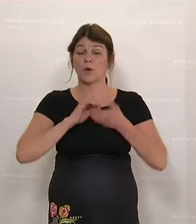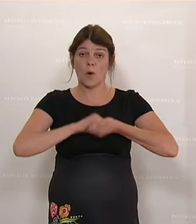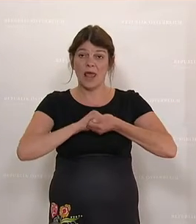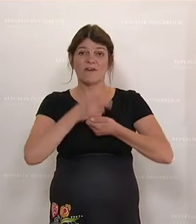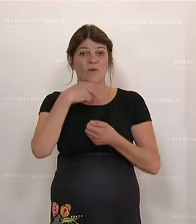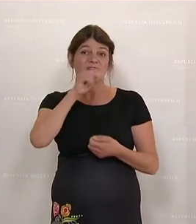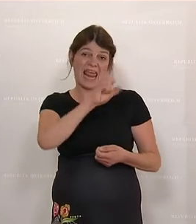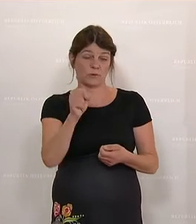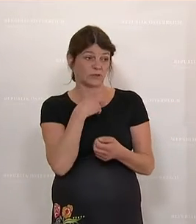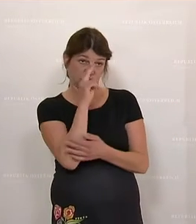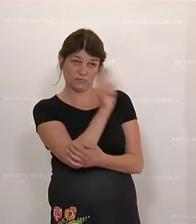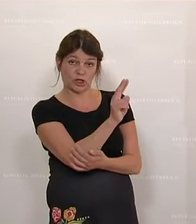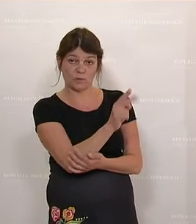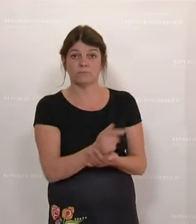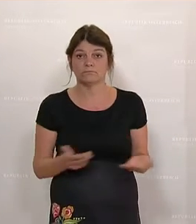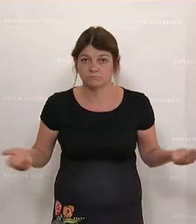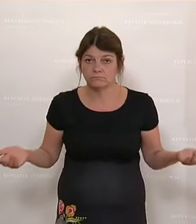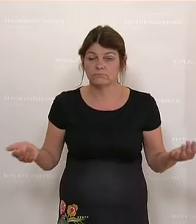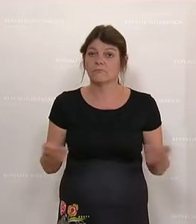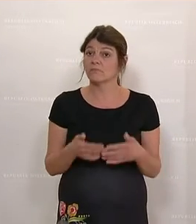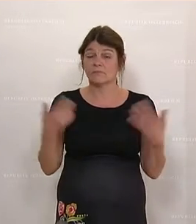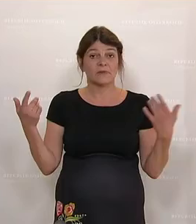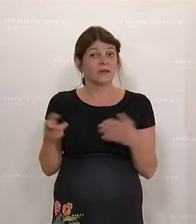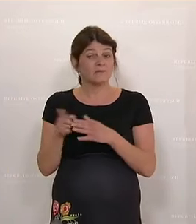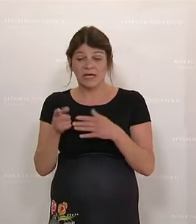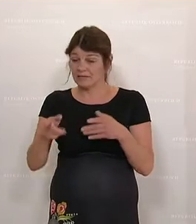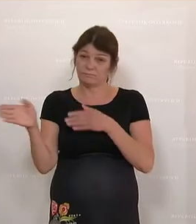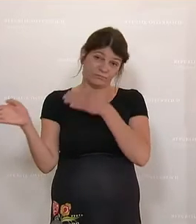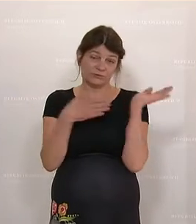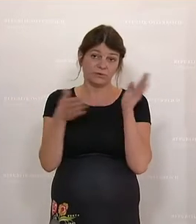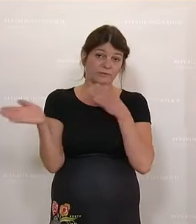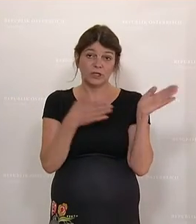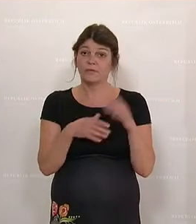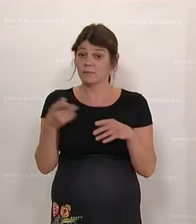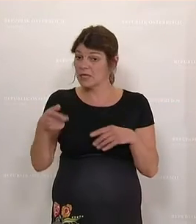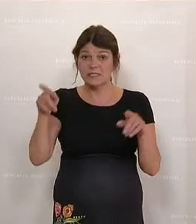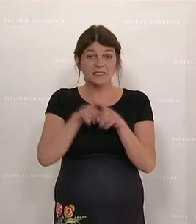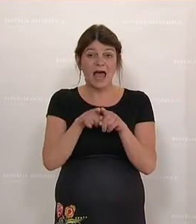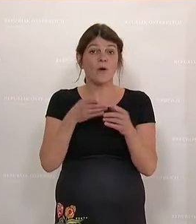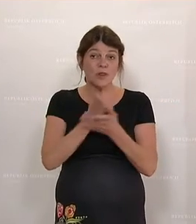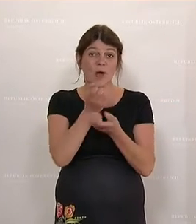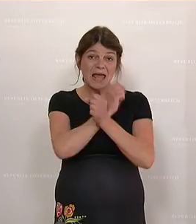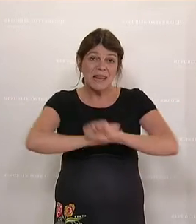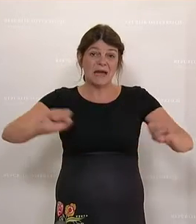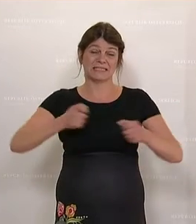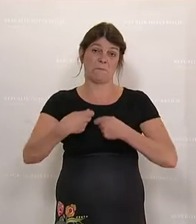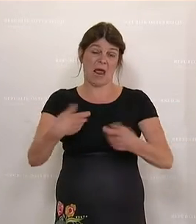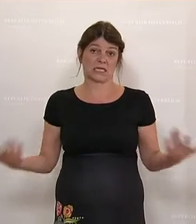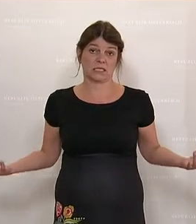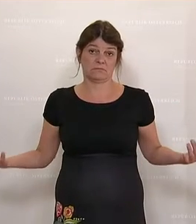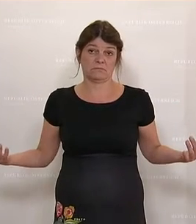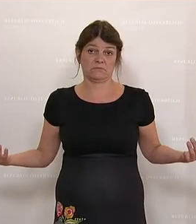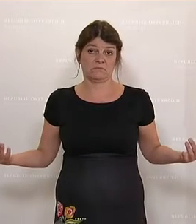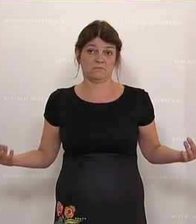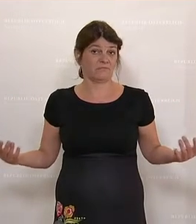von den EOS an. Das Versagen ist auch ein Versagen völlig liberalisierter Märkte. Das